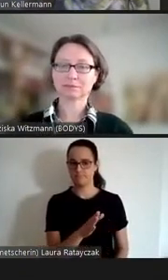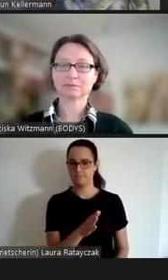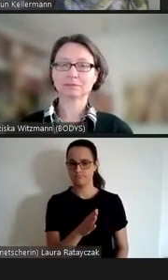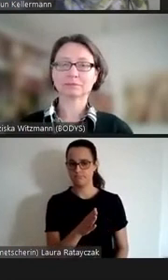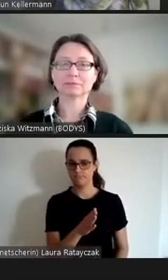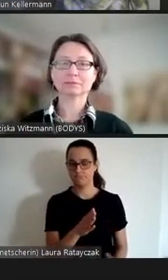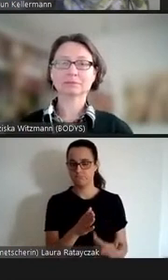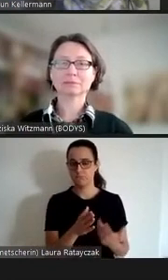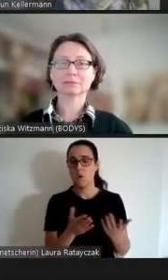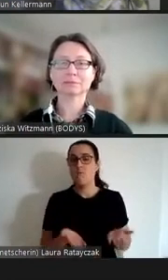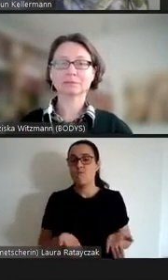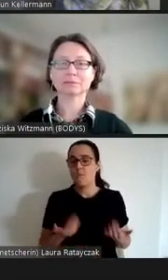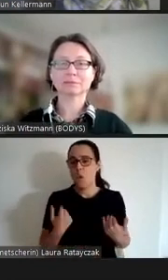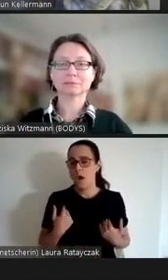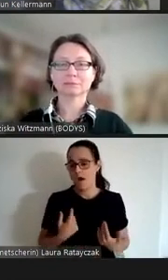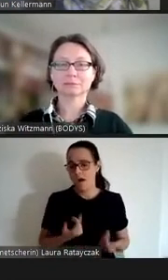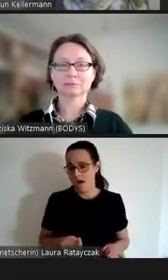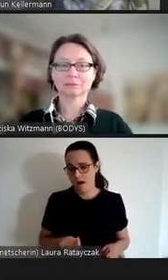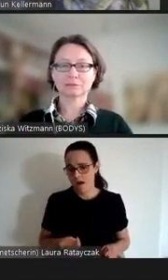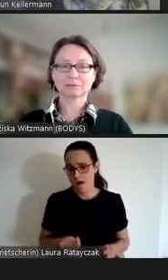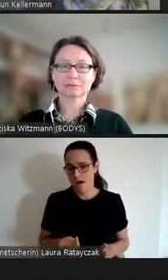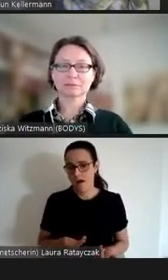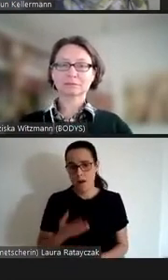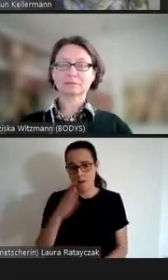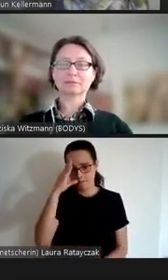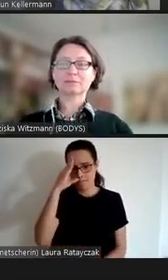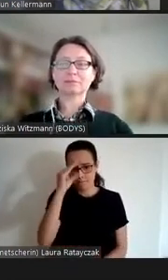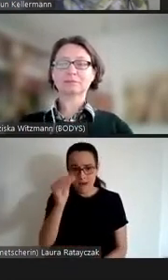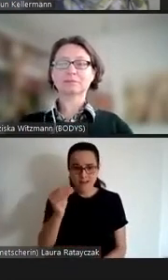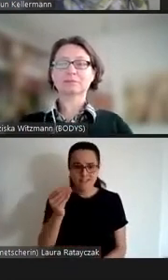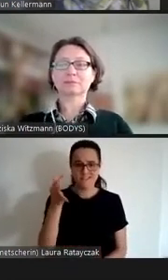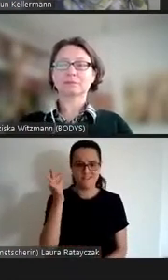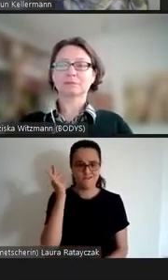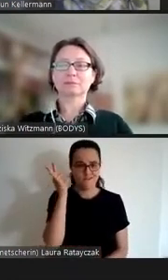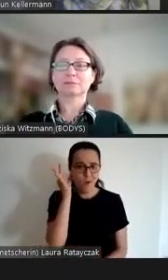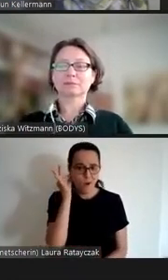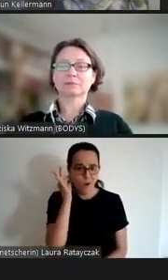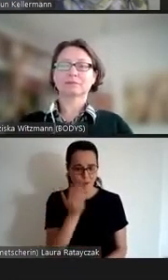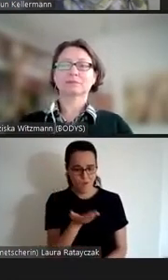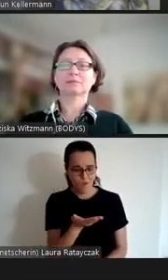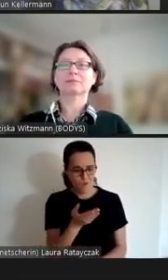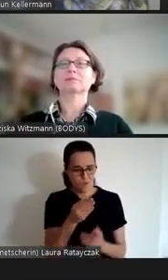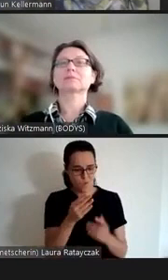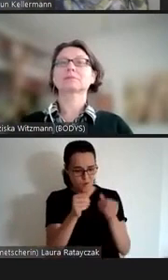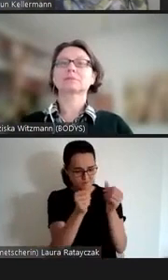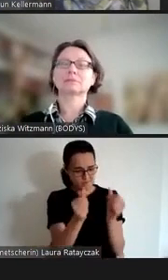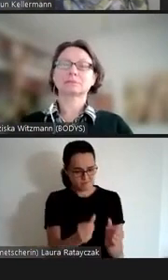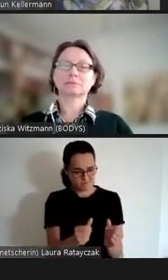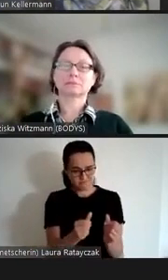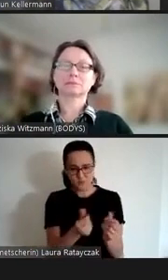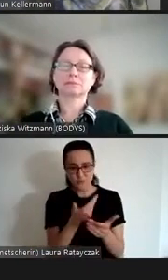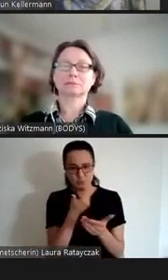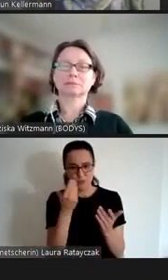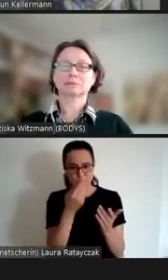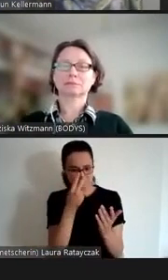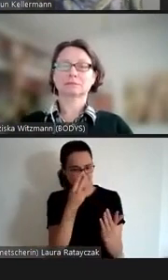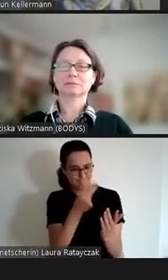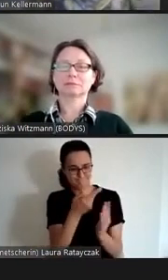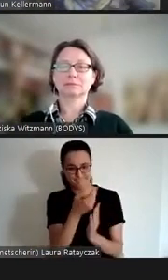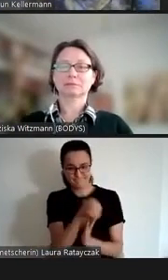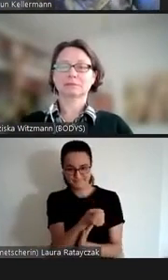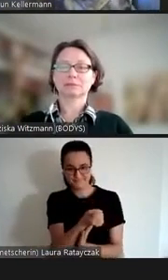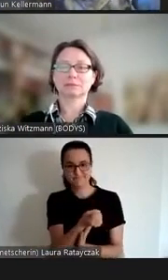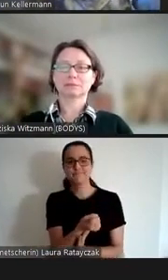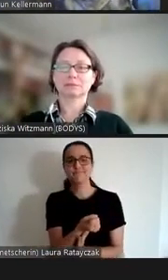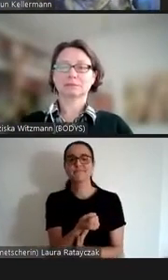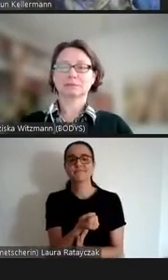Zuweisung von männlichen und weiblichen Merkmalen entzieht und darüber